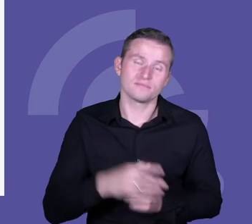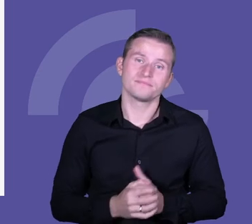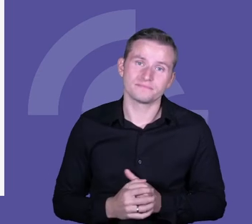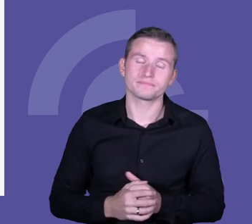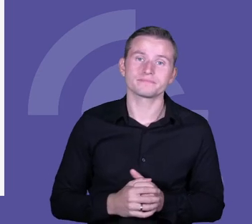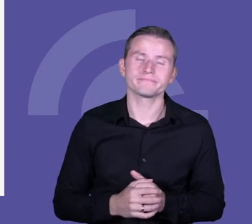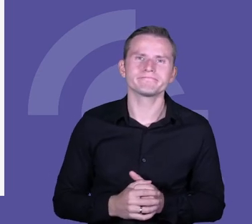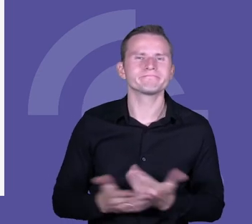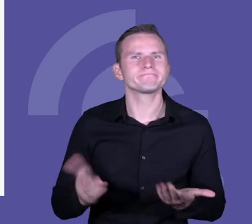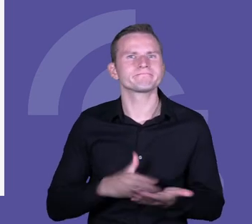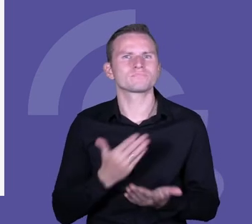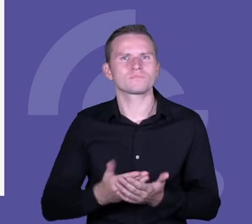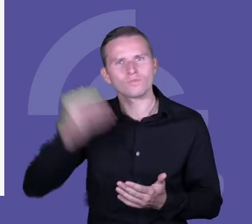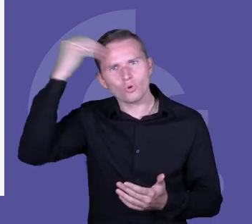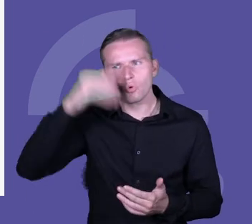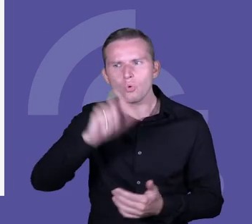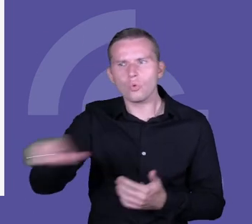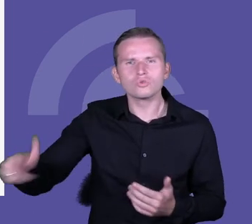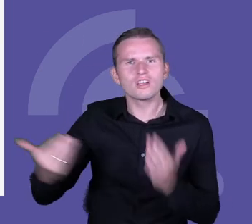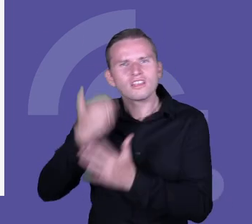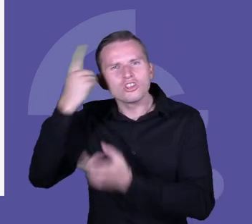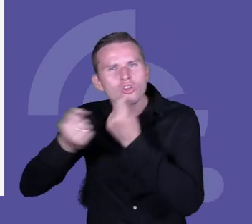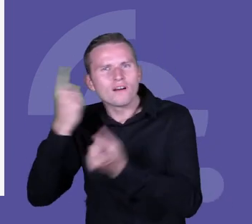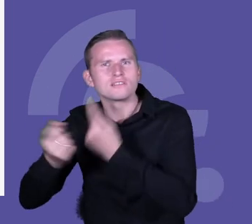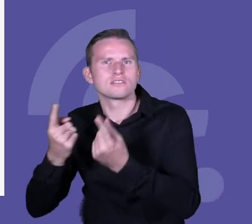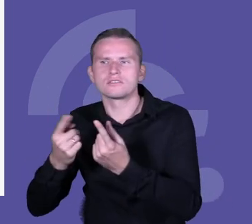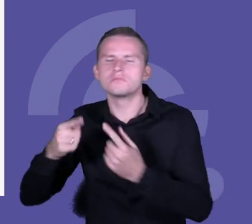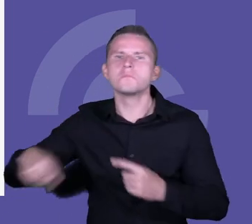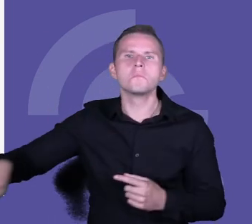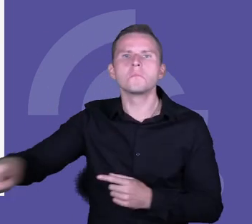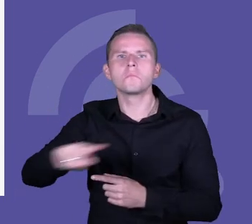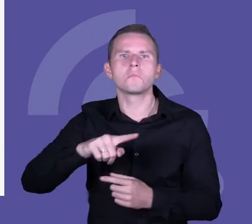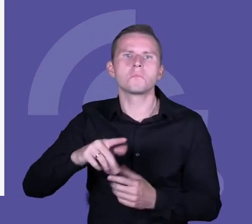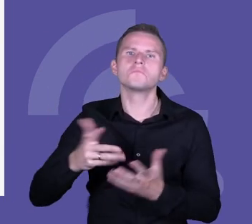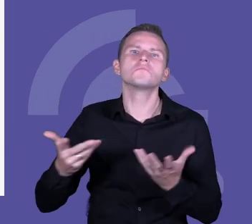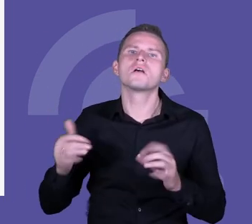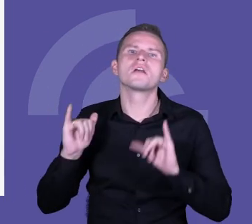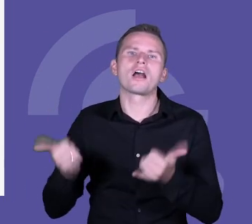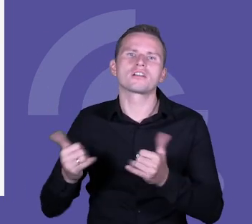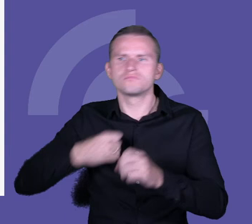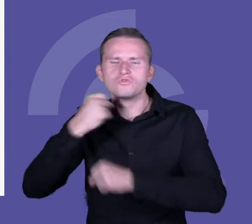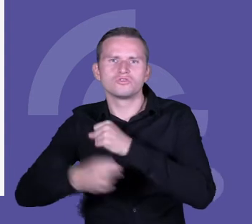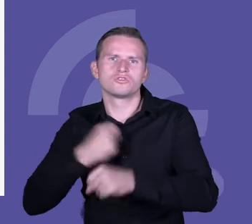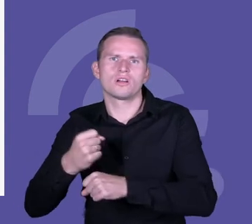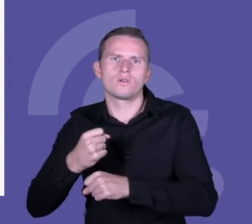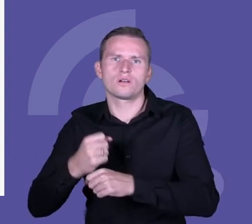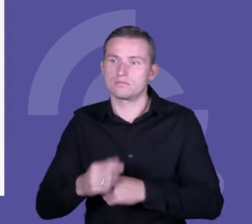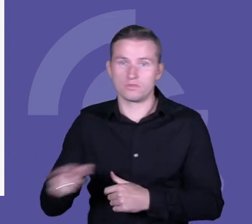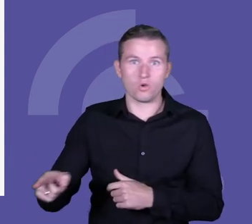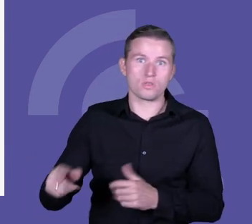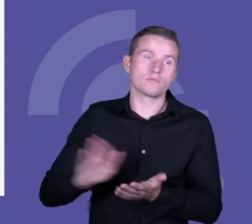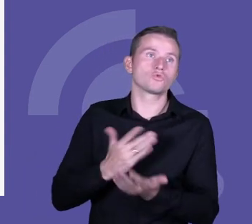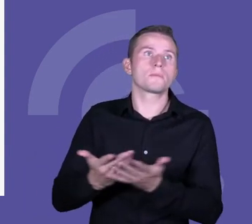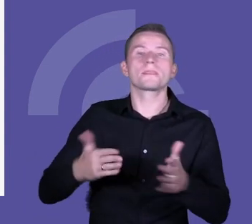czy uczeń innowacyjny działa w próżni społecznej, nie? Czy można na przykład być innowacyjnym w miejscu, gdzie,